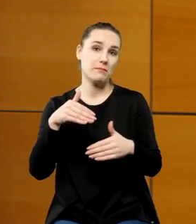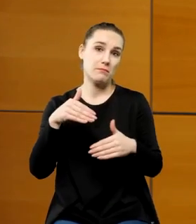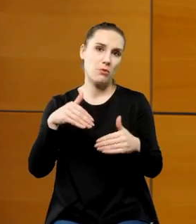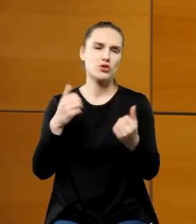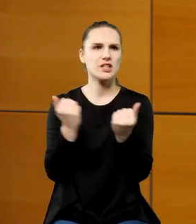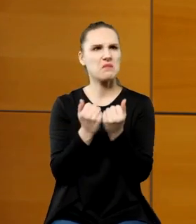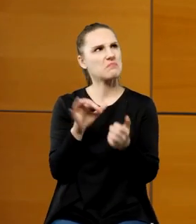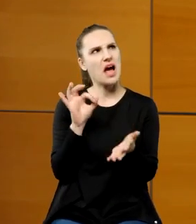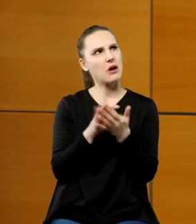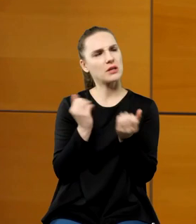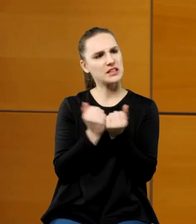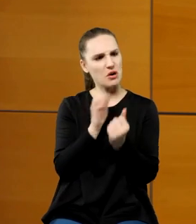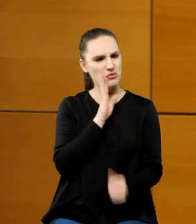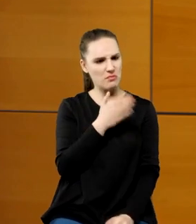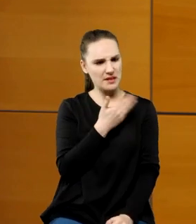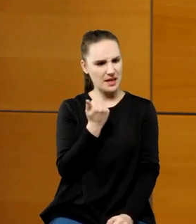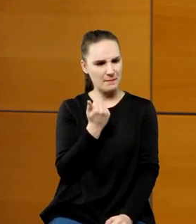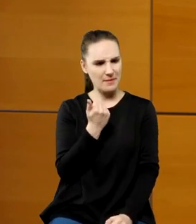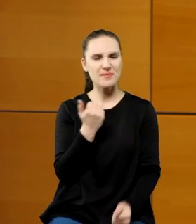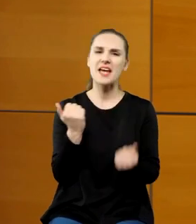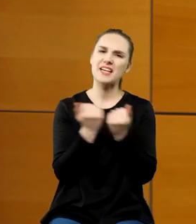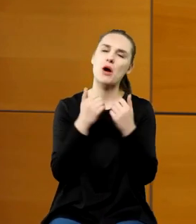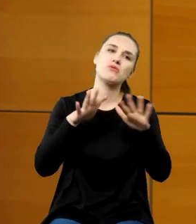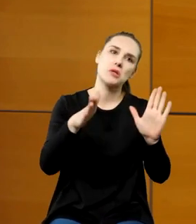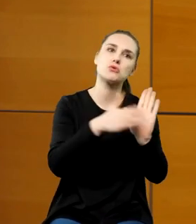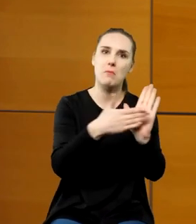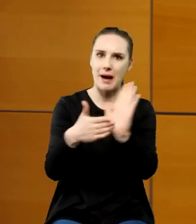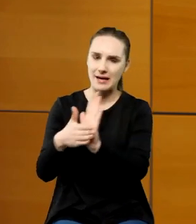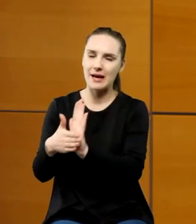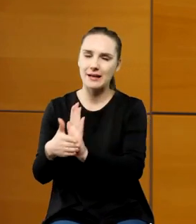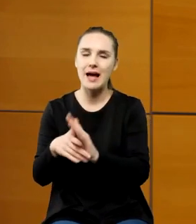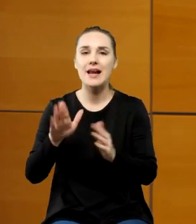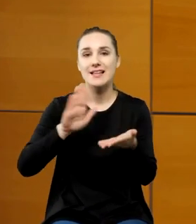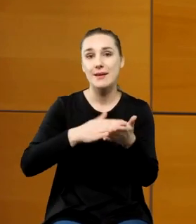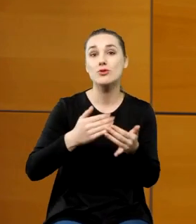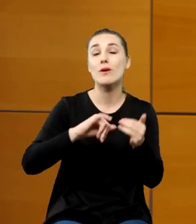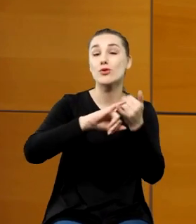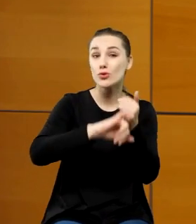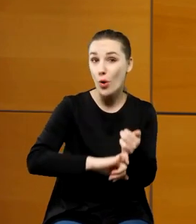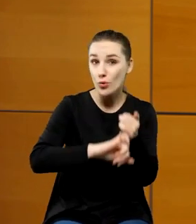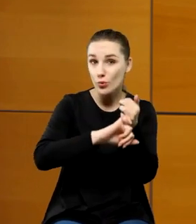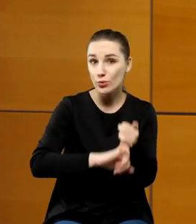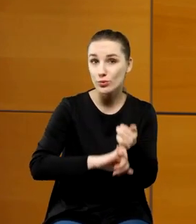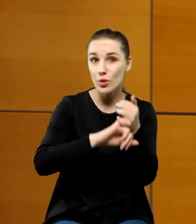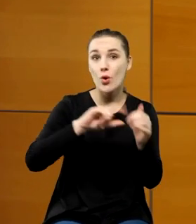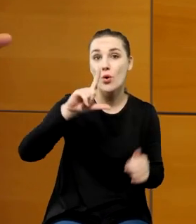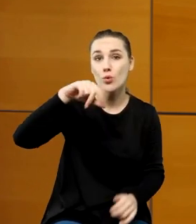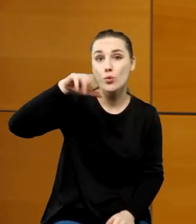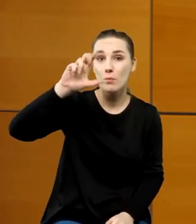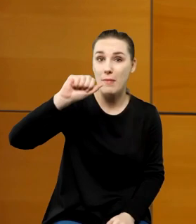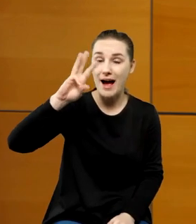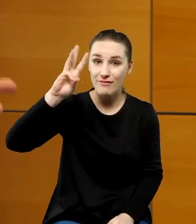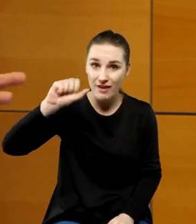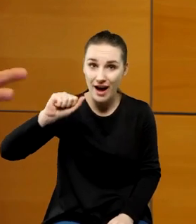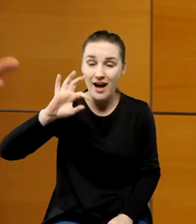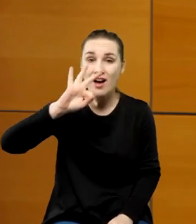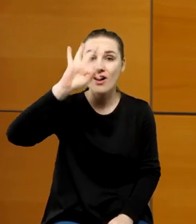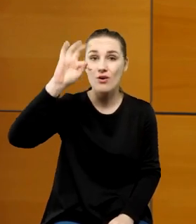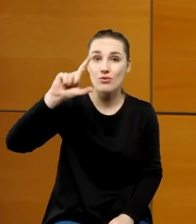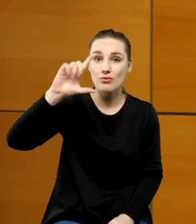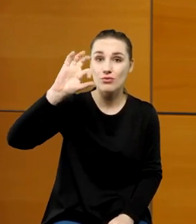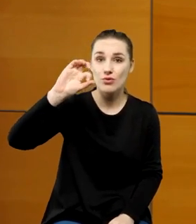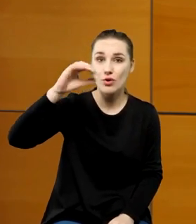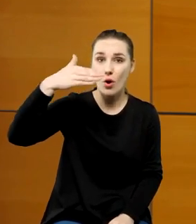w Krakowie takiego nie ma w Kraków ma za dużo tych marek ale oczywiście dla Torunia dla Lubawy dla Olsztyna czy dla Fląborka no to to jest główne